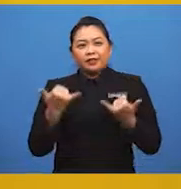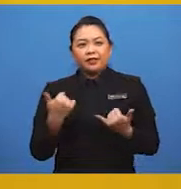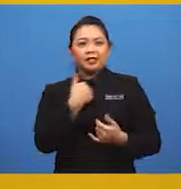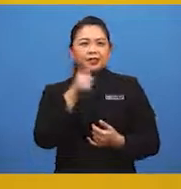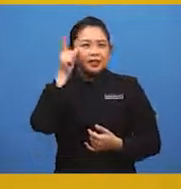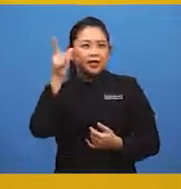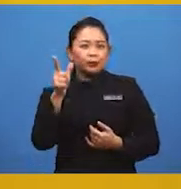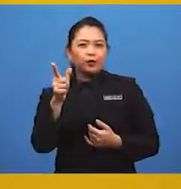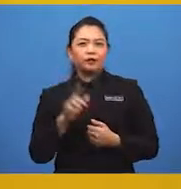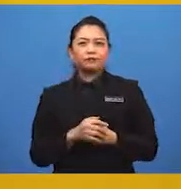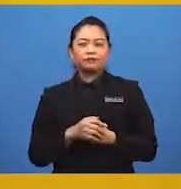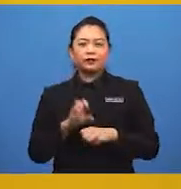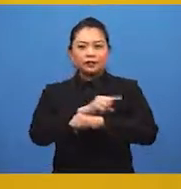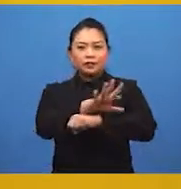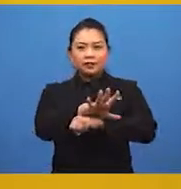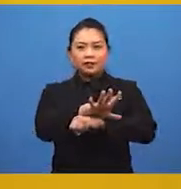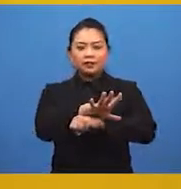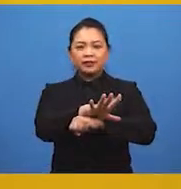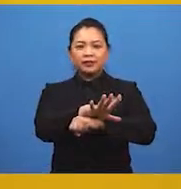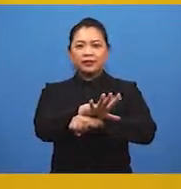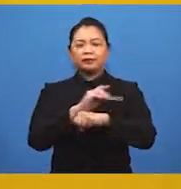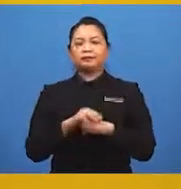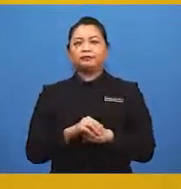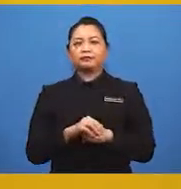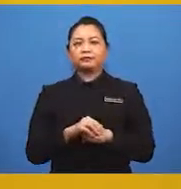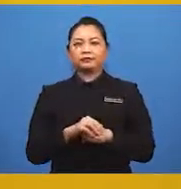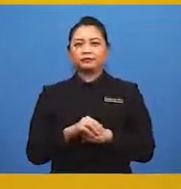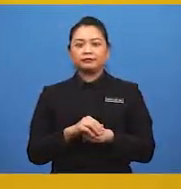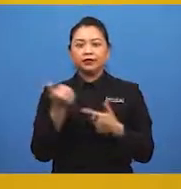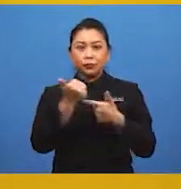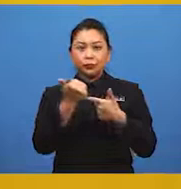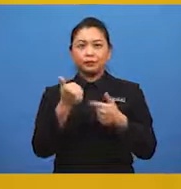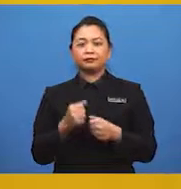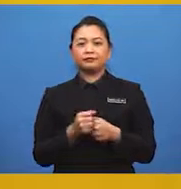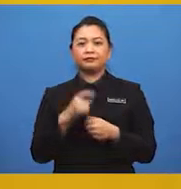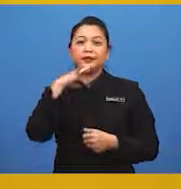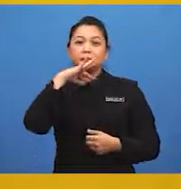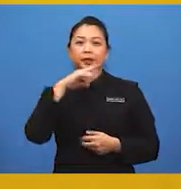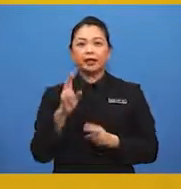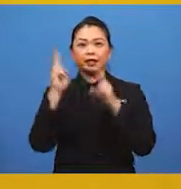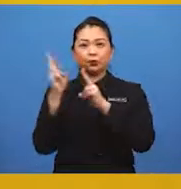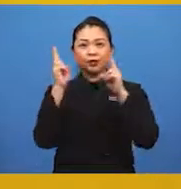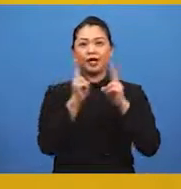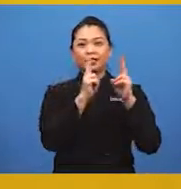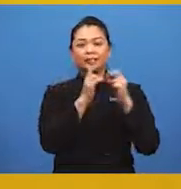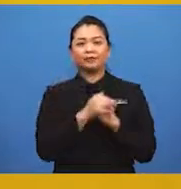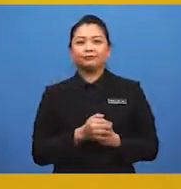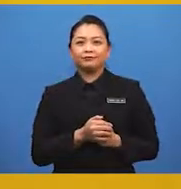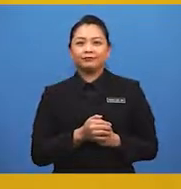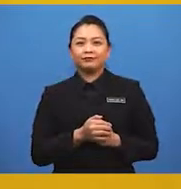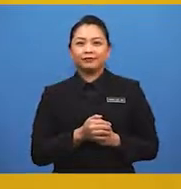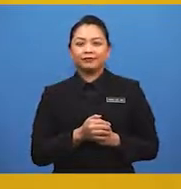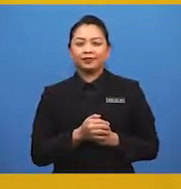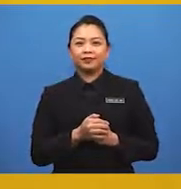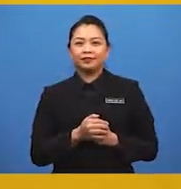kita lihat pula kesan pembandaran terhadap alam sekitar yang kedua iaitu pencemaran udara.